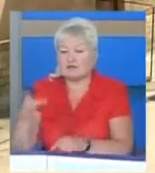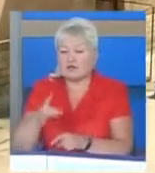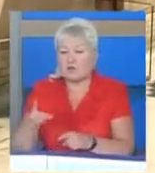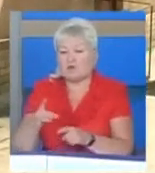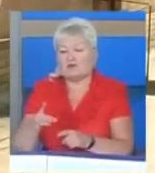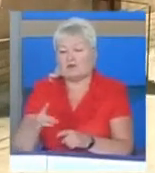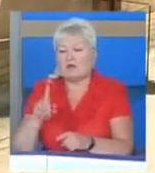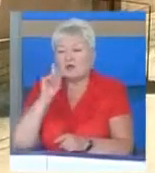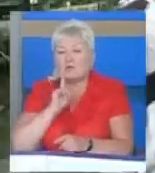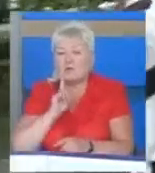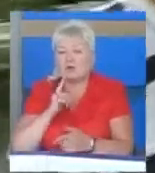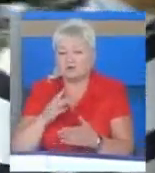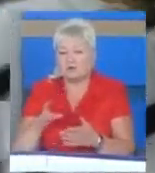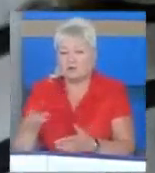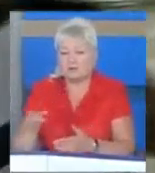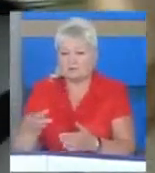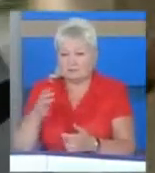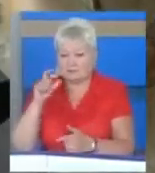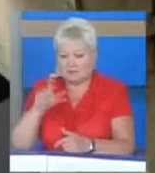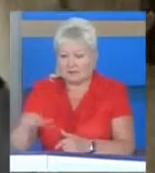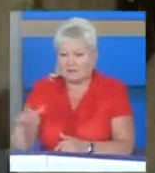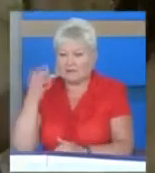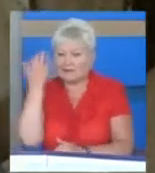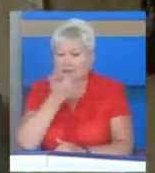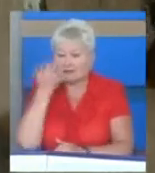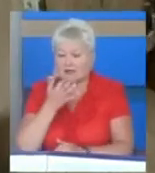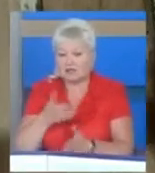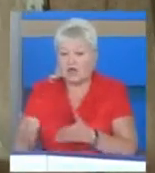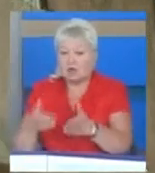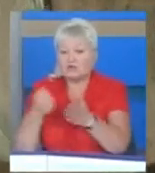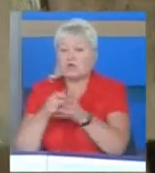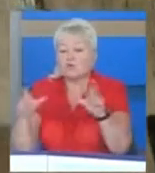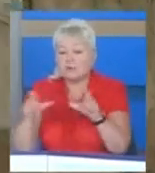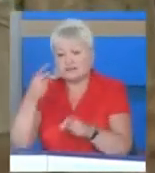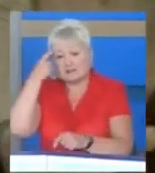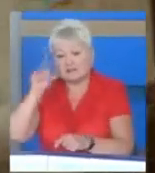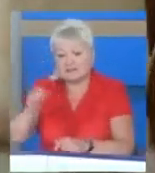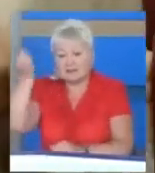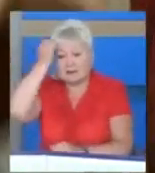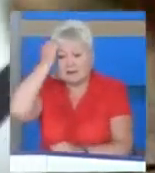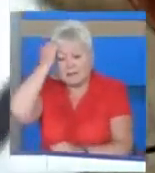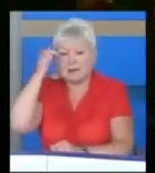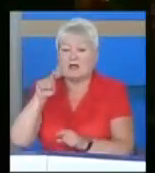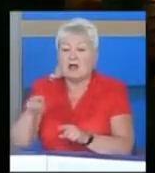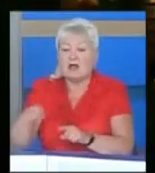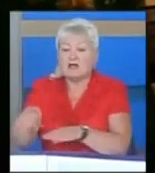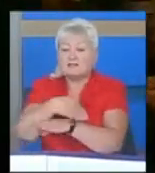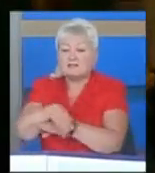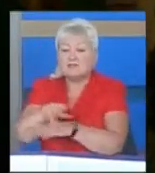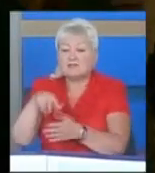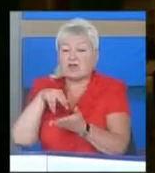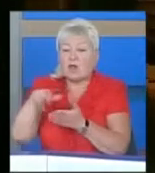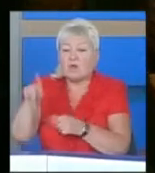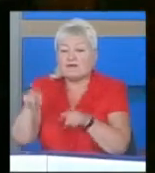проживання незрячих. Дорогу до магазину він вже знає на пам'ять. А ось ті вулички, якими ходить рідко,